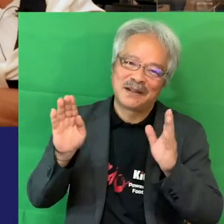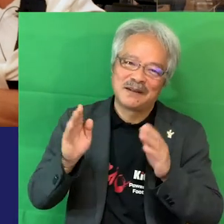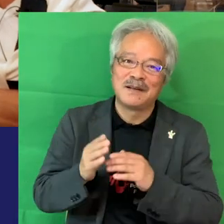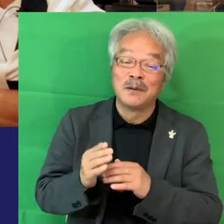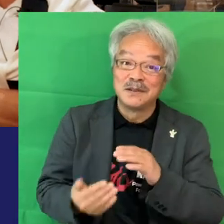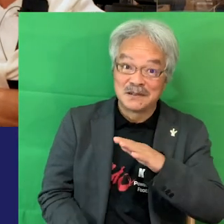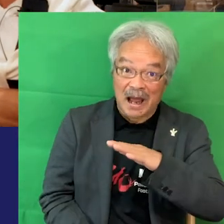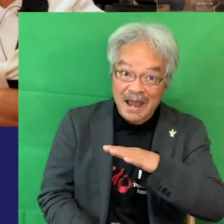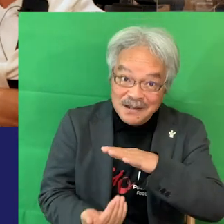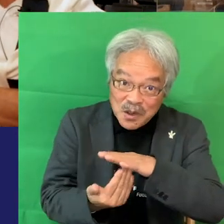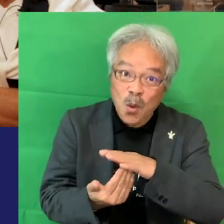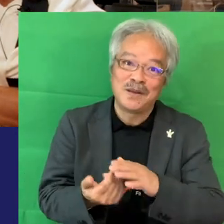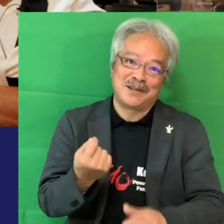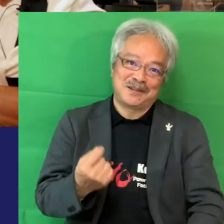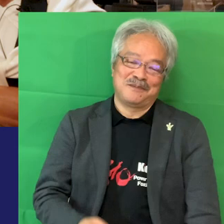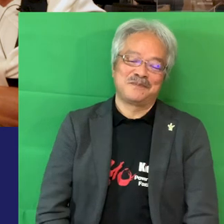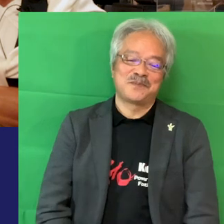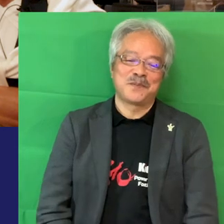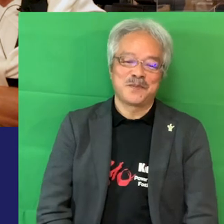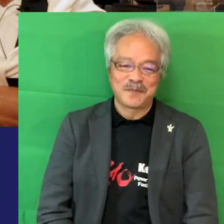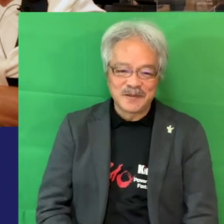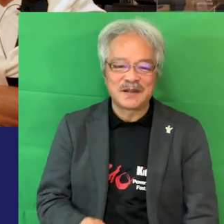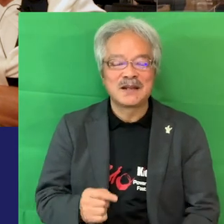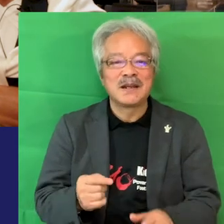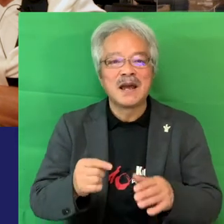高ですよ季節ごとにね